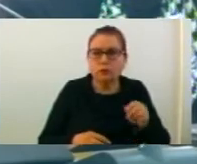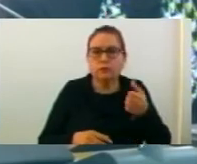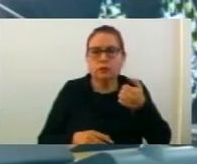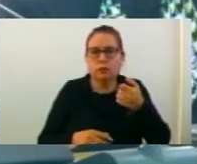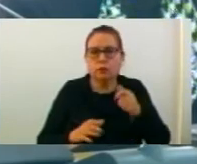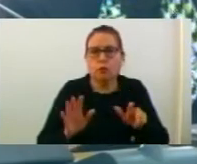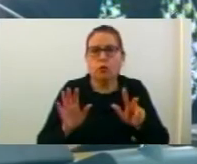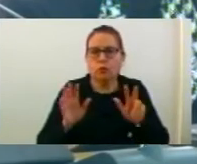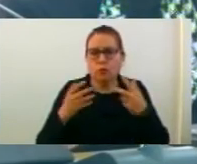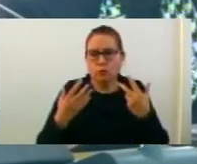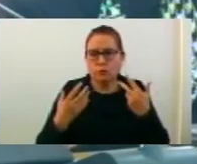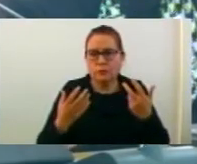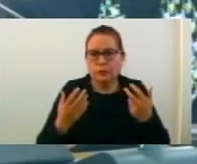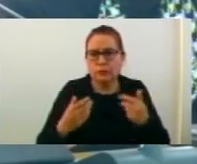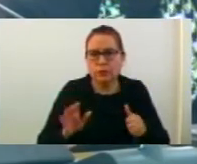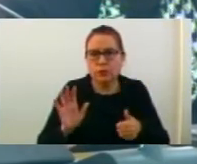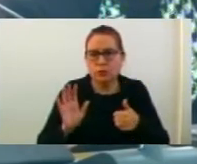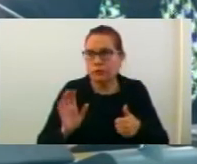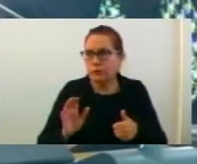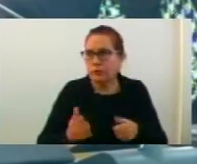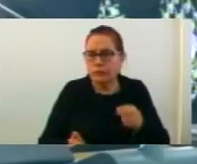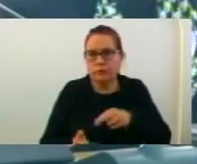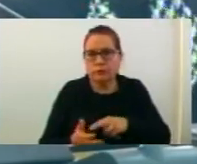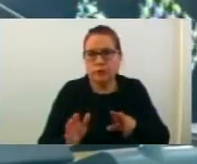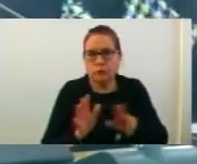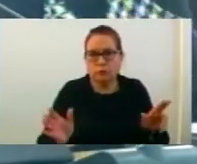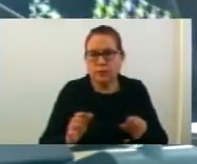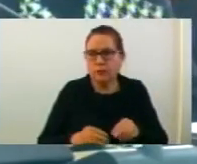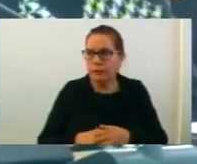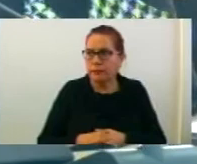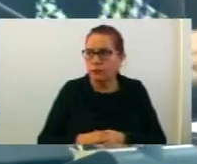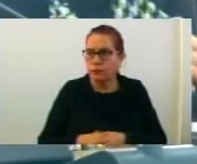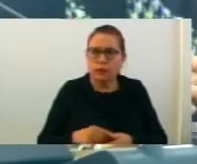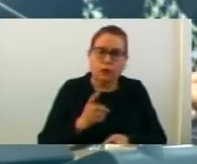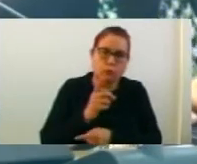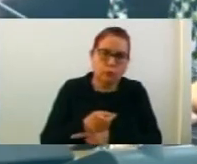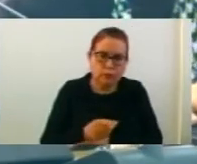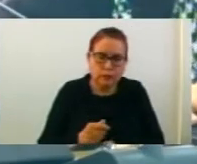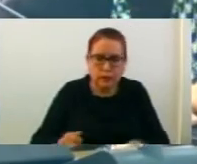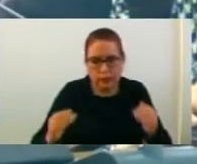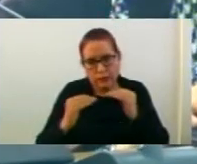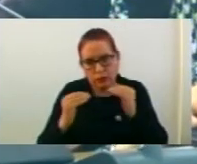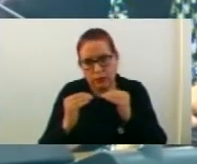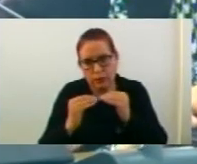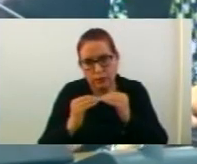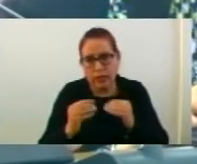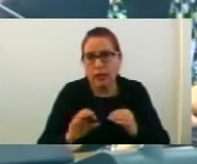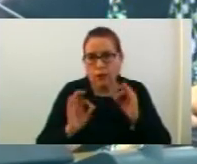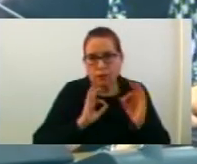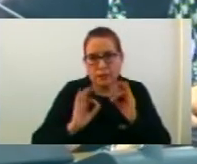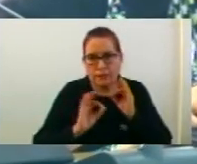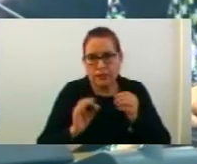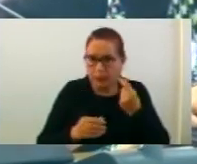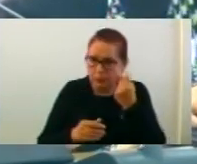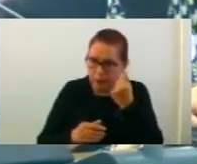-1 от 16.2.2018 година и второ да донесе одлука за давање на согласност за обезбедени финансијски